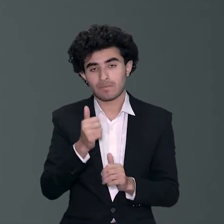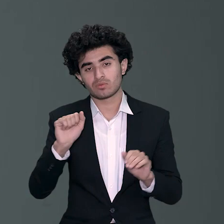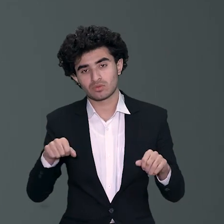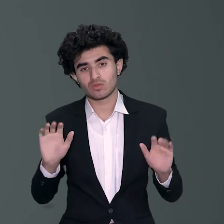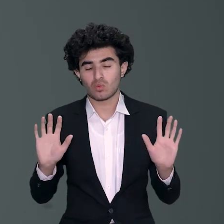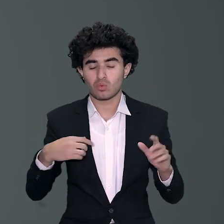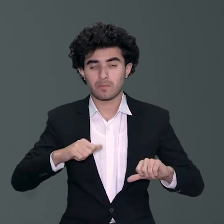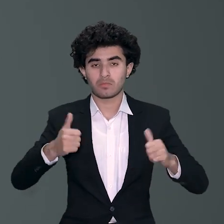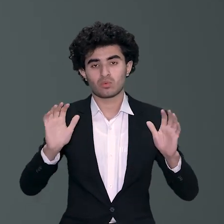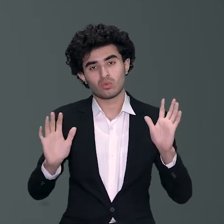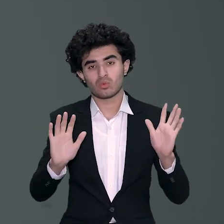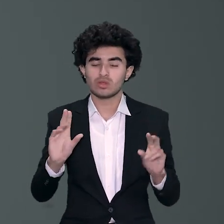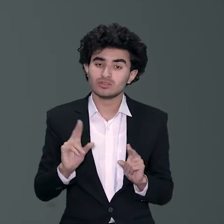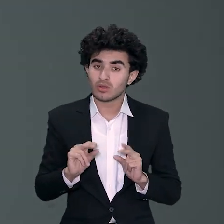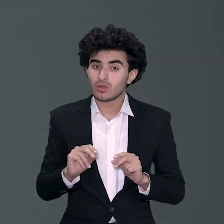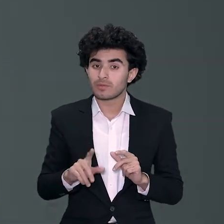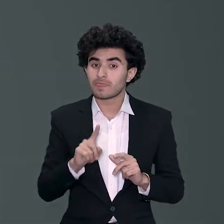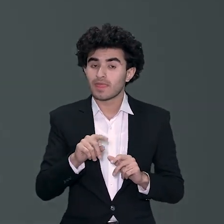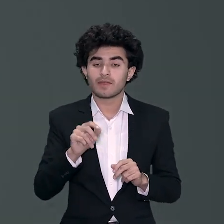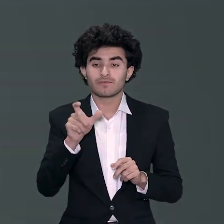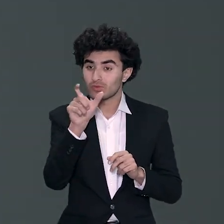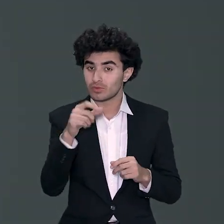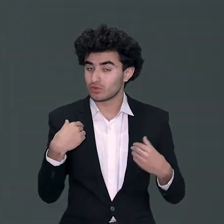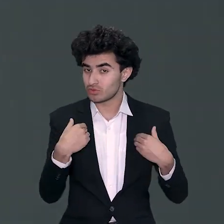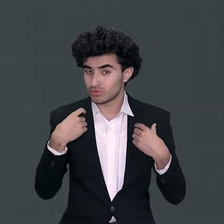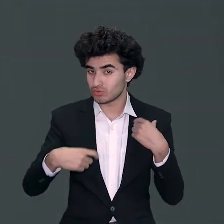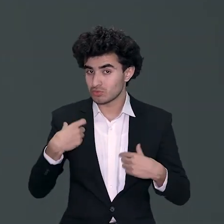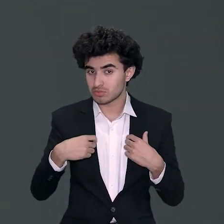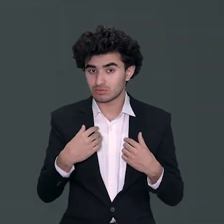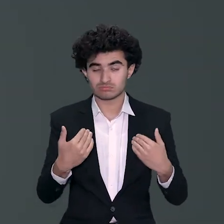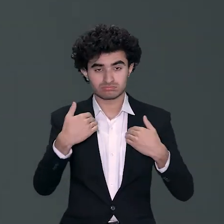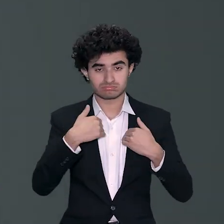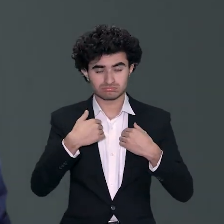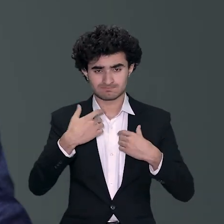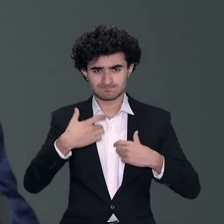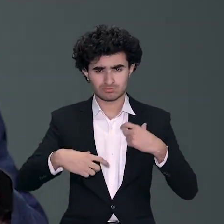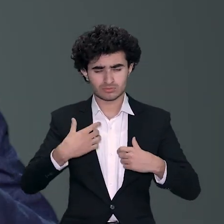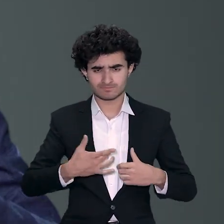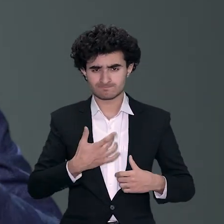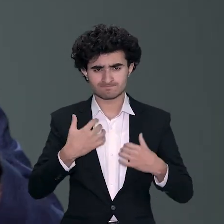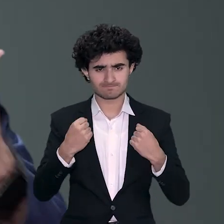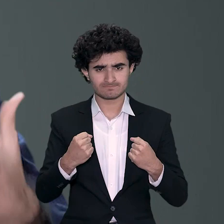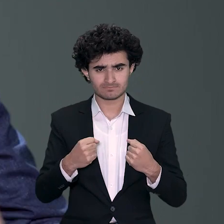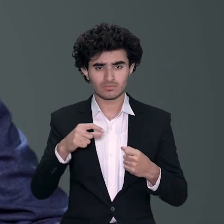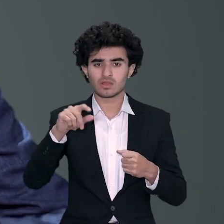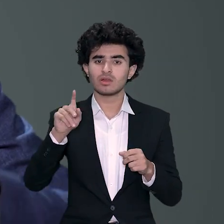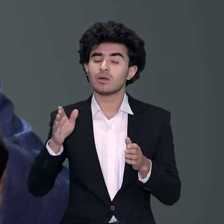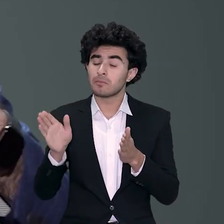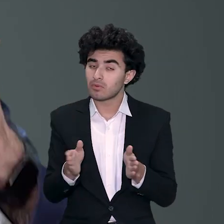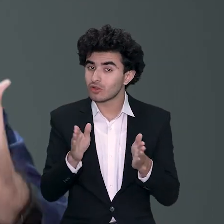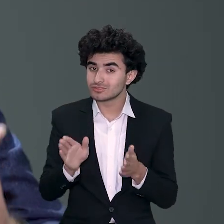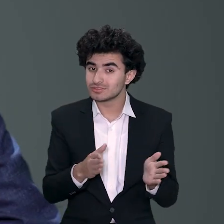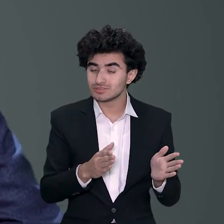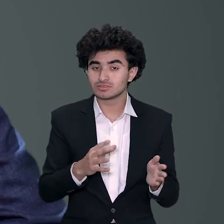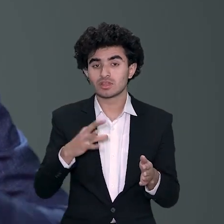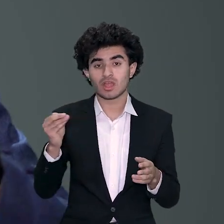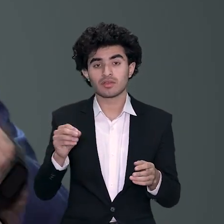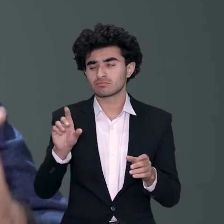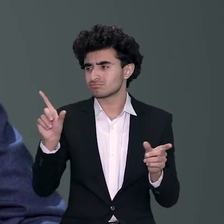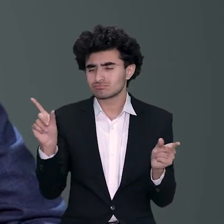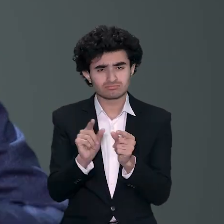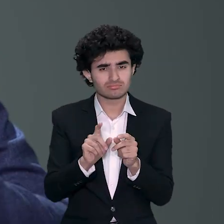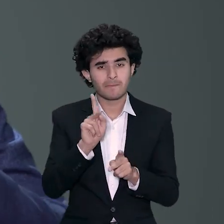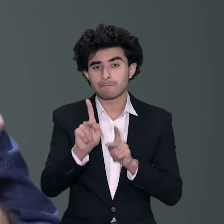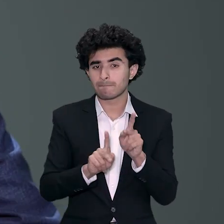نام نہیں ہے تعلیم صرف کسی achievement یا title کا نہیں ہے کہ میرے ہاتھ میں ایک sun اتا گئی ہے یہ انسان کو کے اندر اس کے ضمیر کو